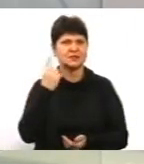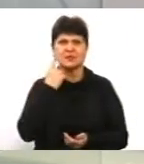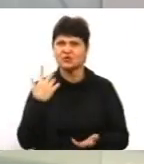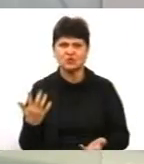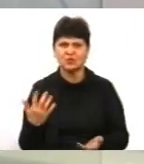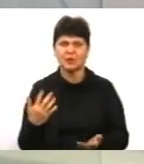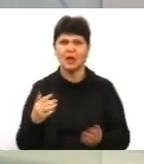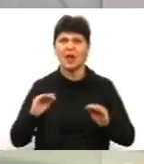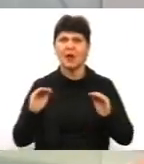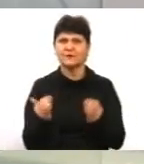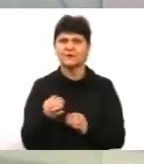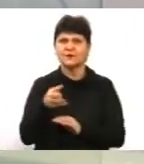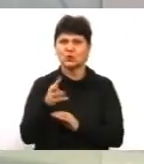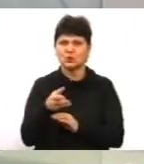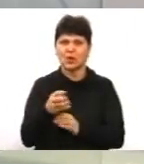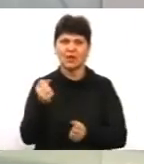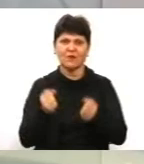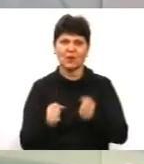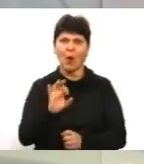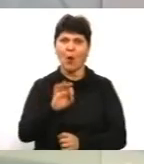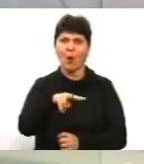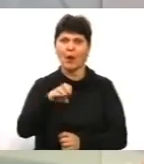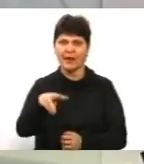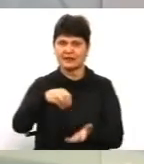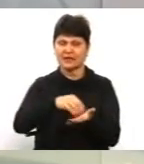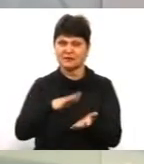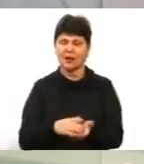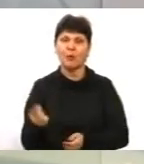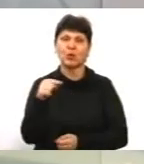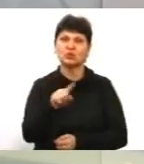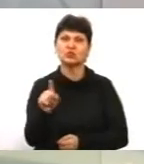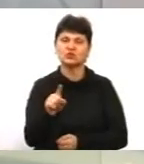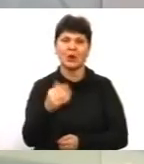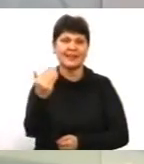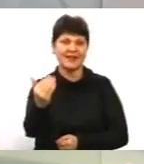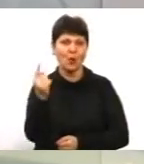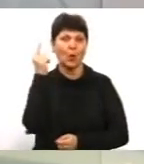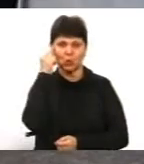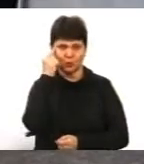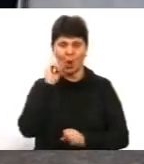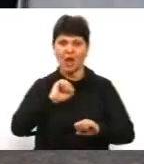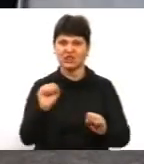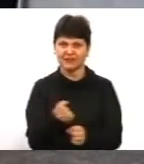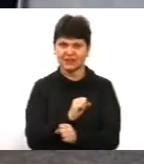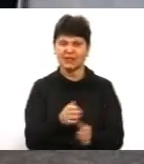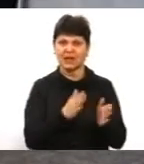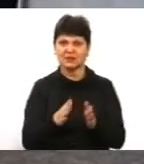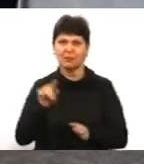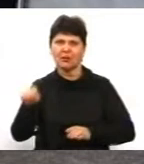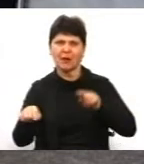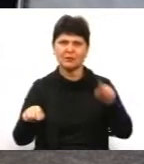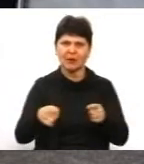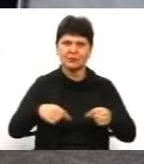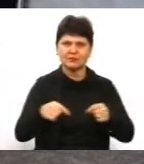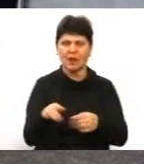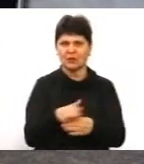В сюжеті водій Олег зазначив про те, що, на його думку, швидкісний режим на деяких ділянках розподілено